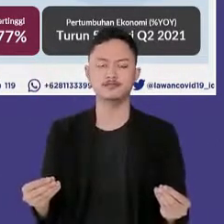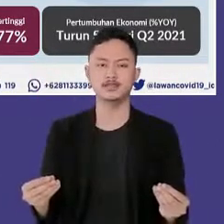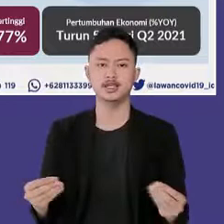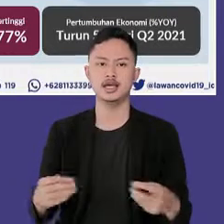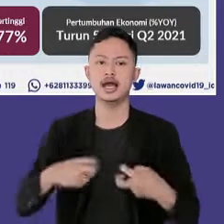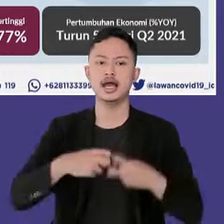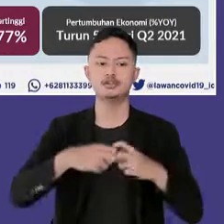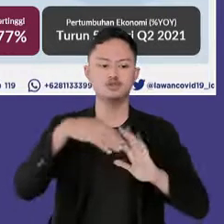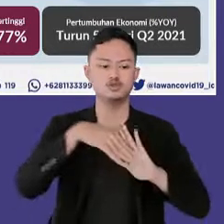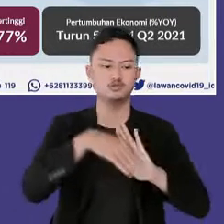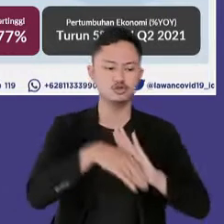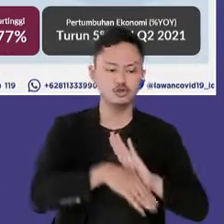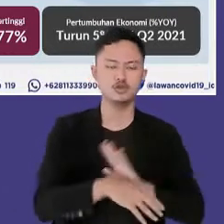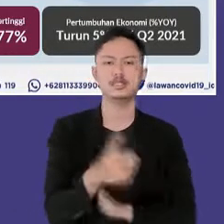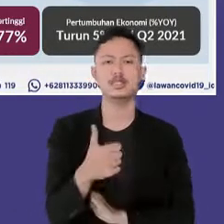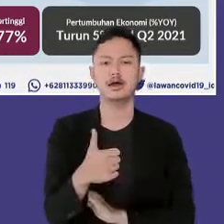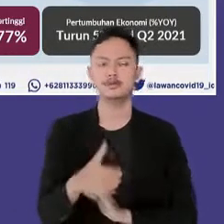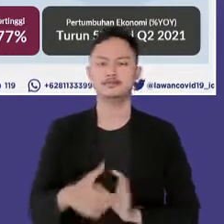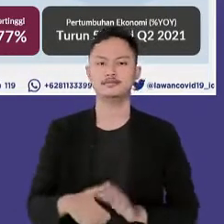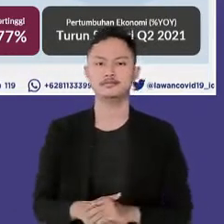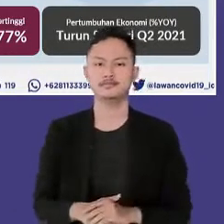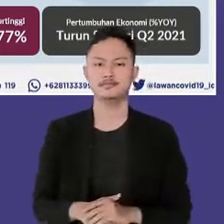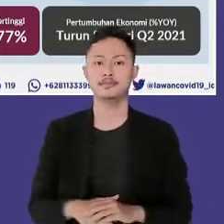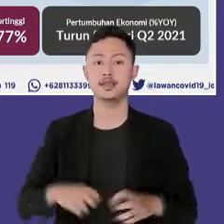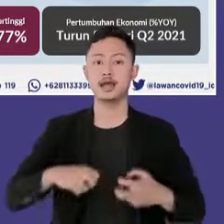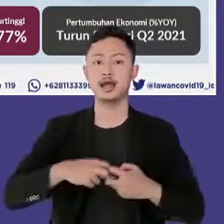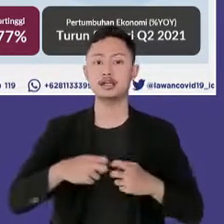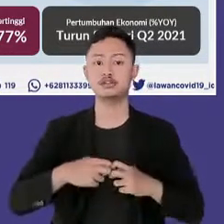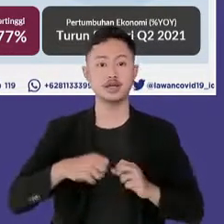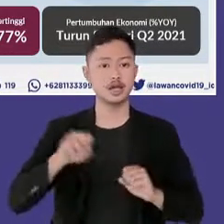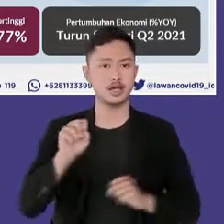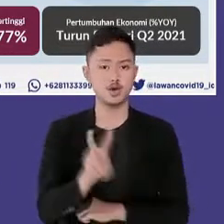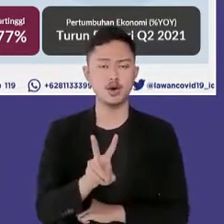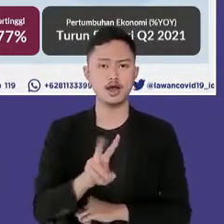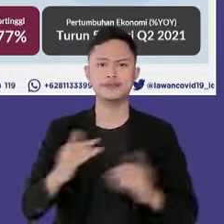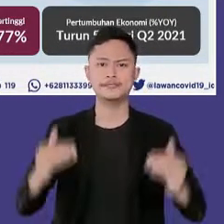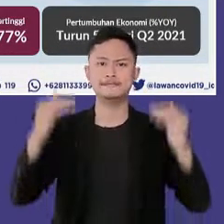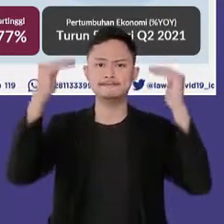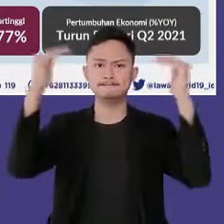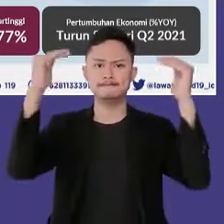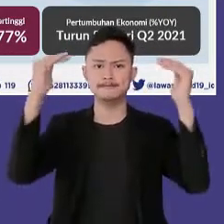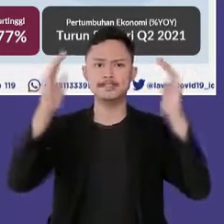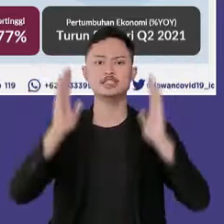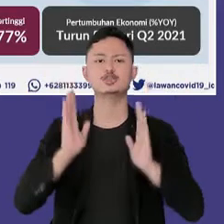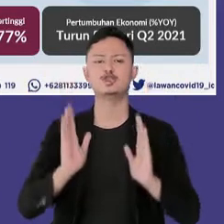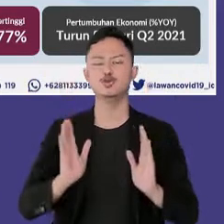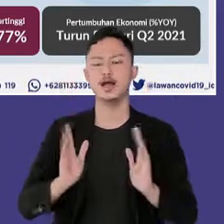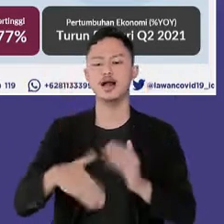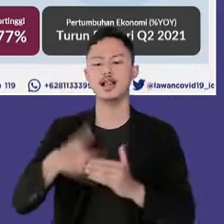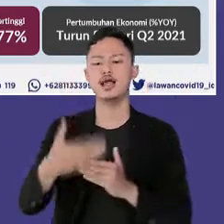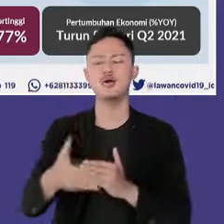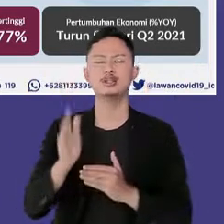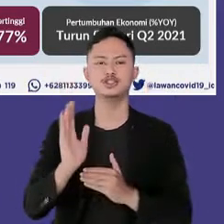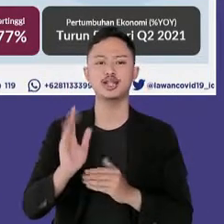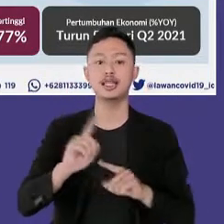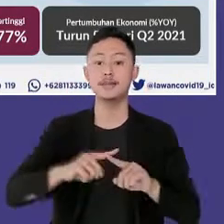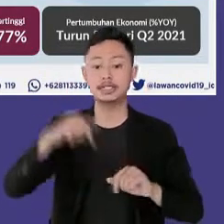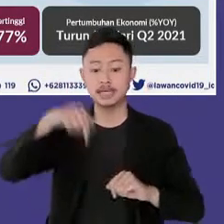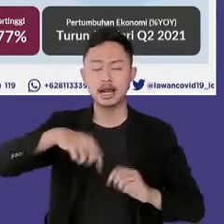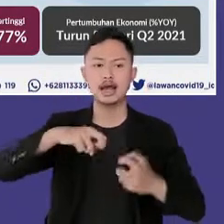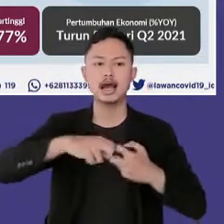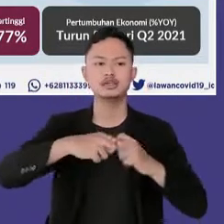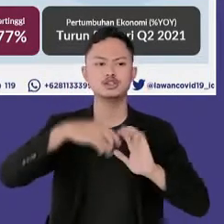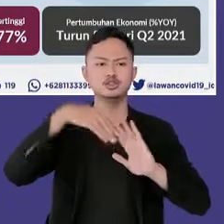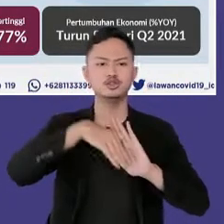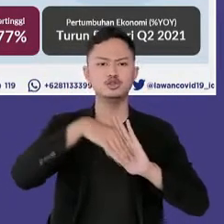us dapat segera turun lonjakan kasus kedua telah berhasil kita lewati dan saat ini kasus terus menurun